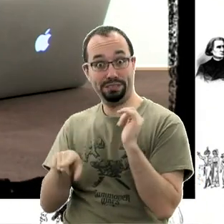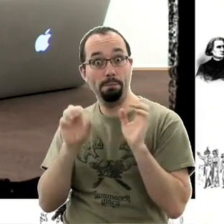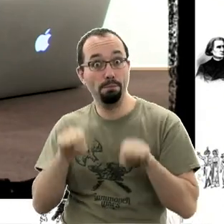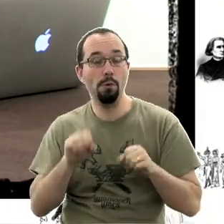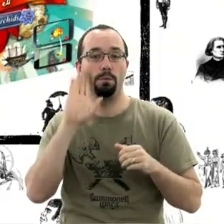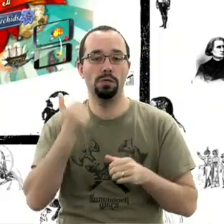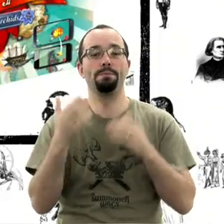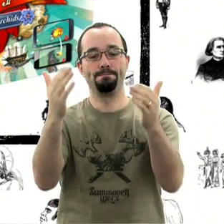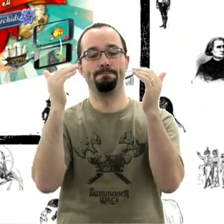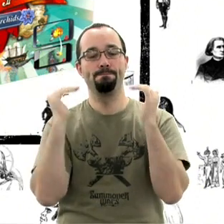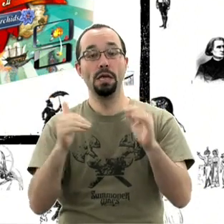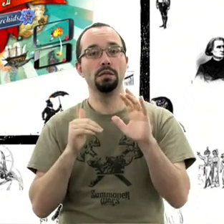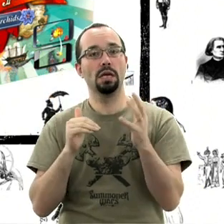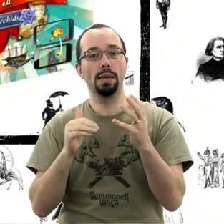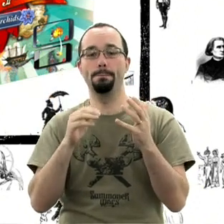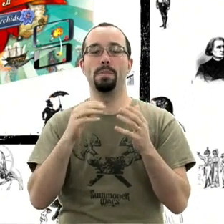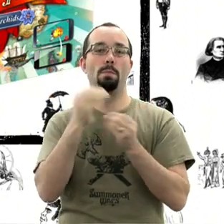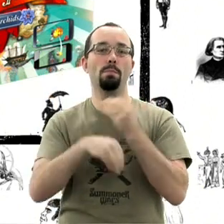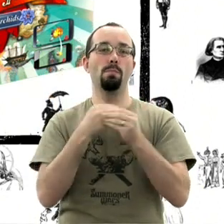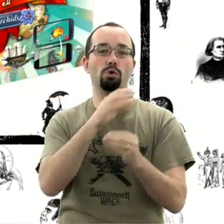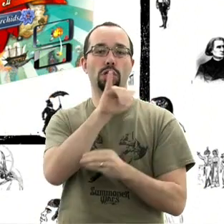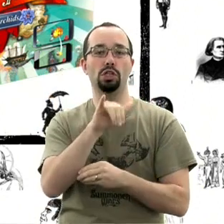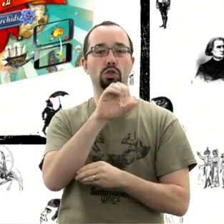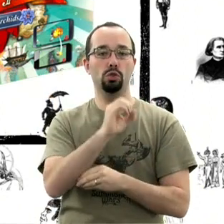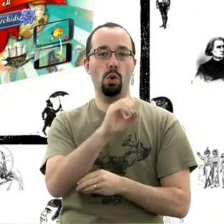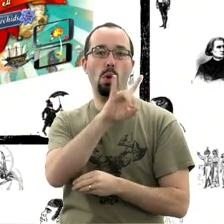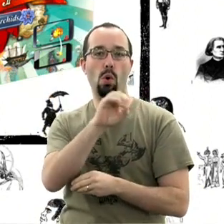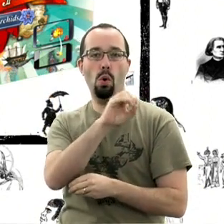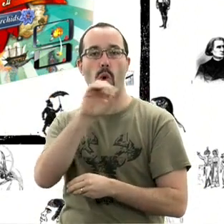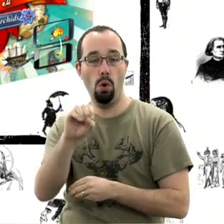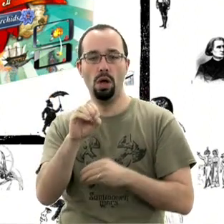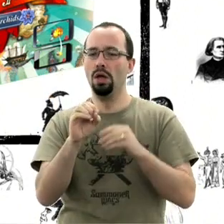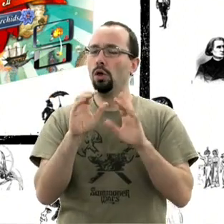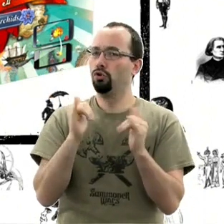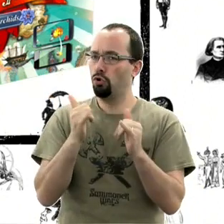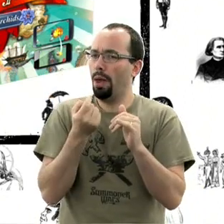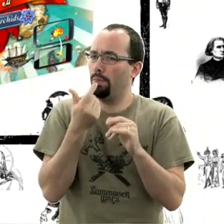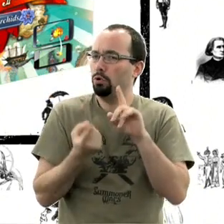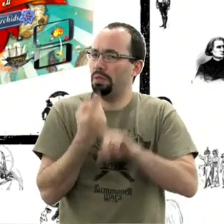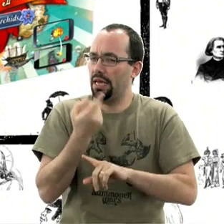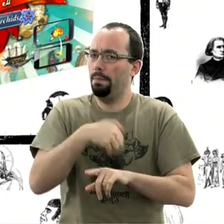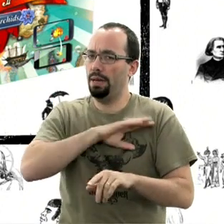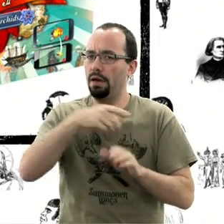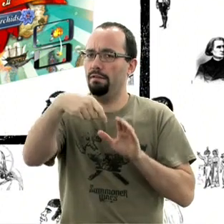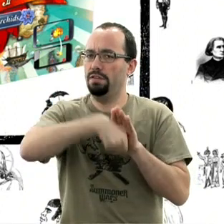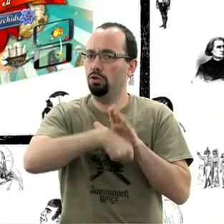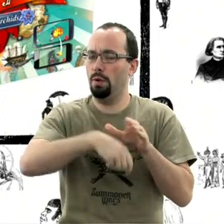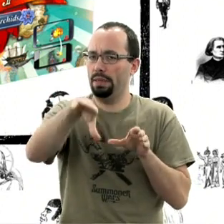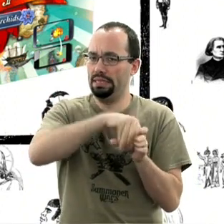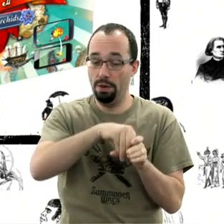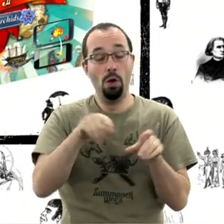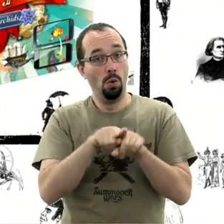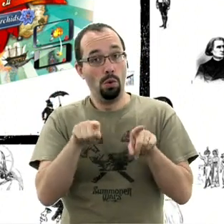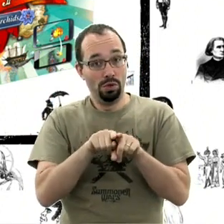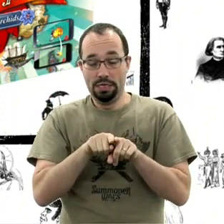monde de Yoho, c'est un jeu qui était en financement participatif avec les éditions volumiques. Un jeu un peu particulier qui fait lui aussi un écart assez